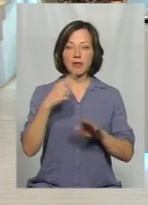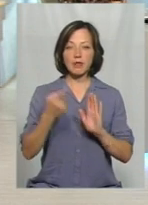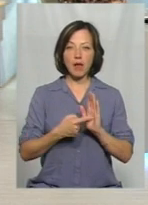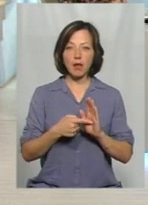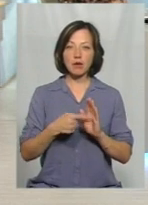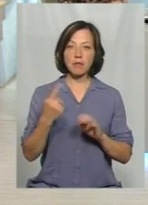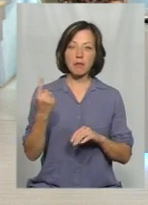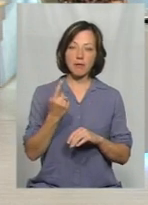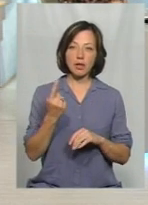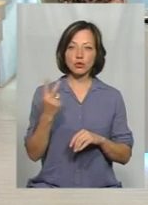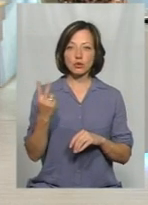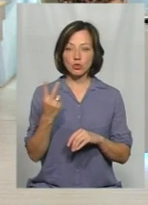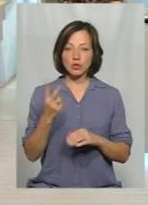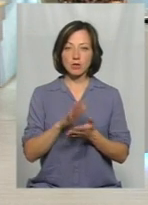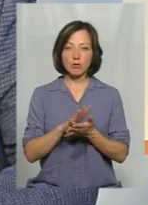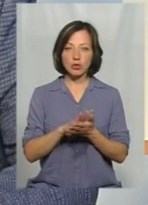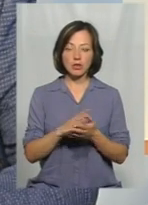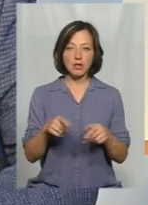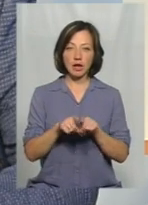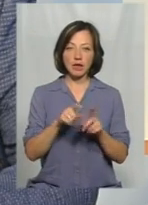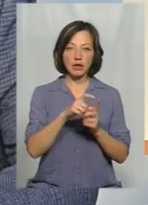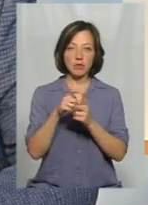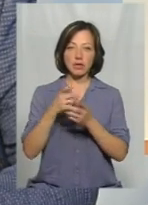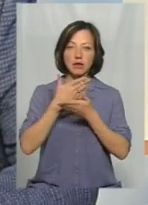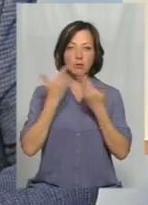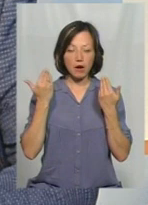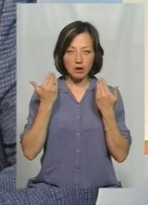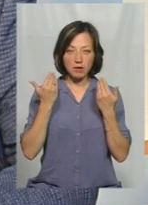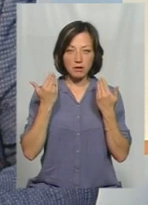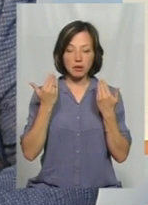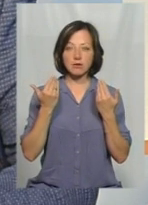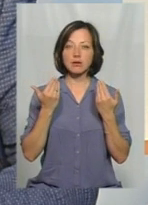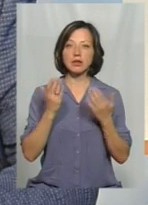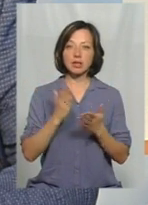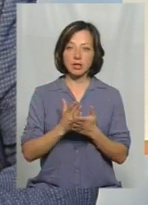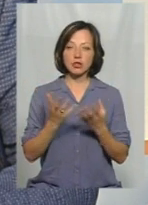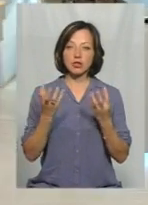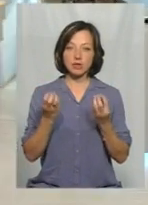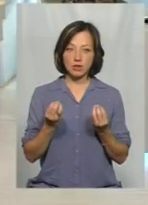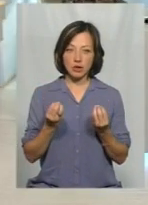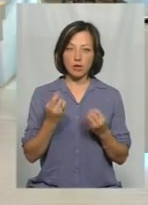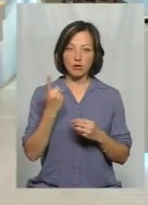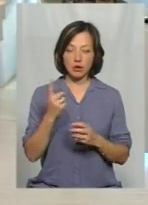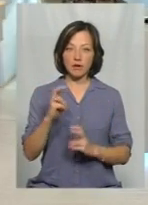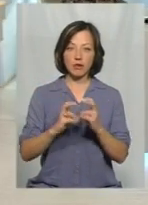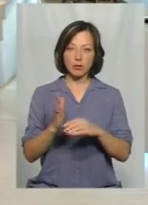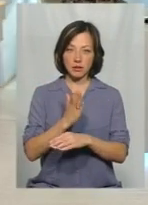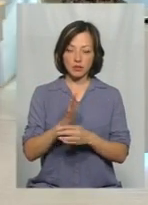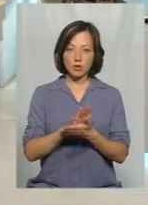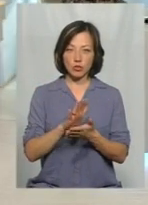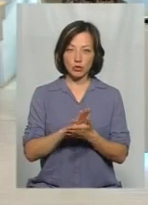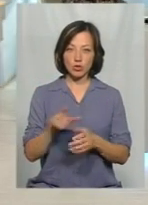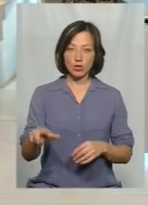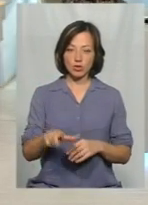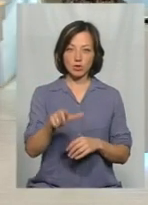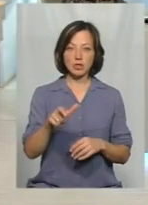першорядний, другорядний забруднювач таких термінів немає. Тобто в нас є ще одне виробництво, яке забруднює річку, так? Якщо у